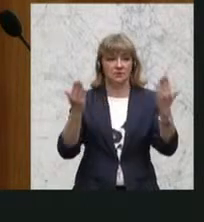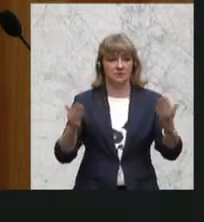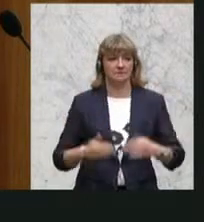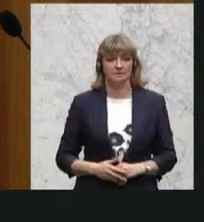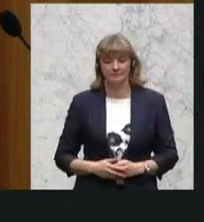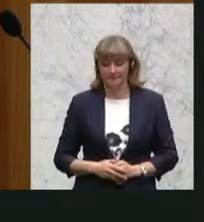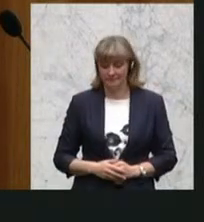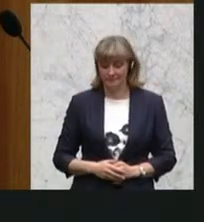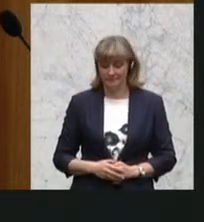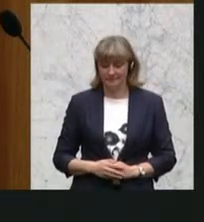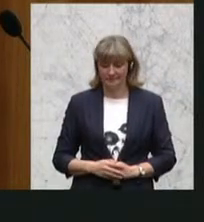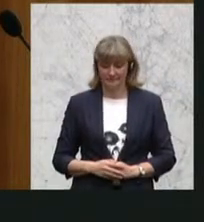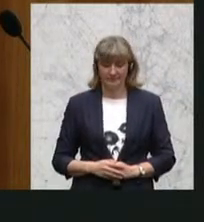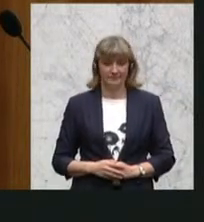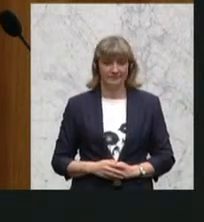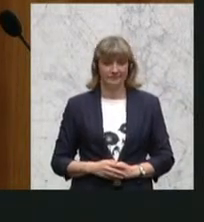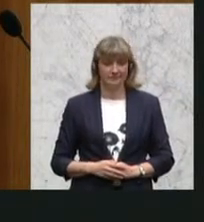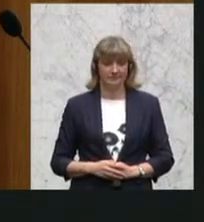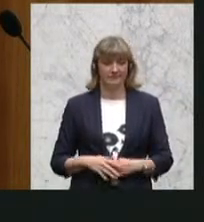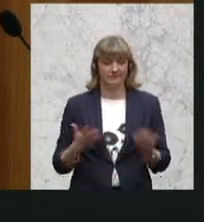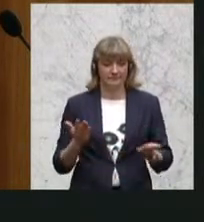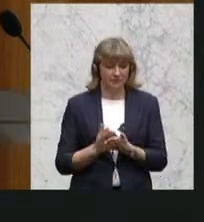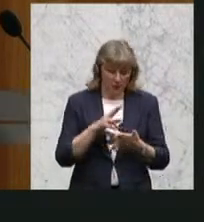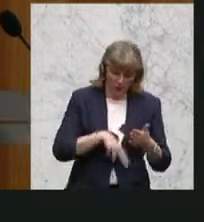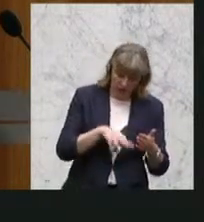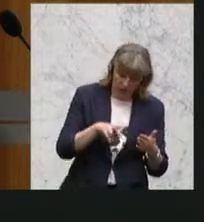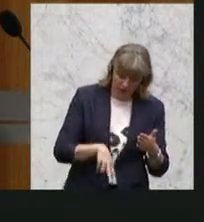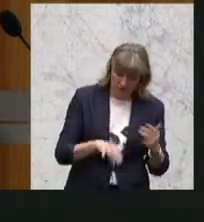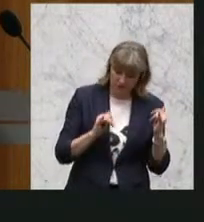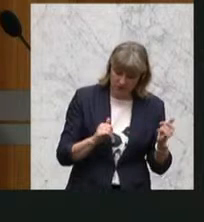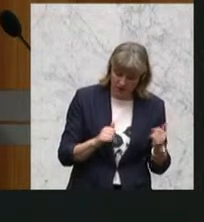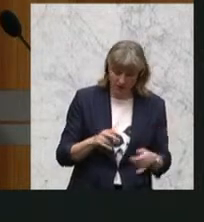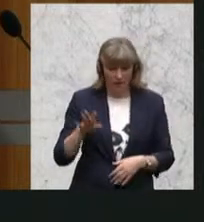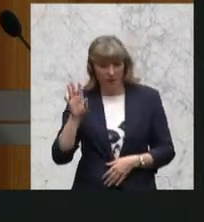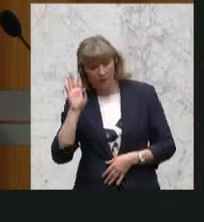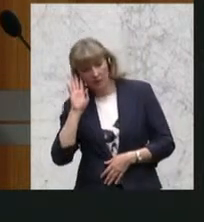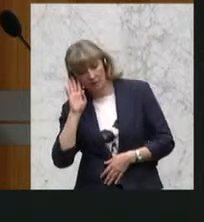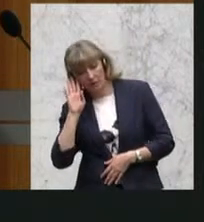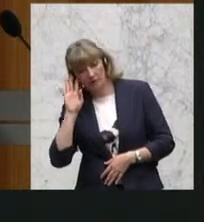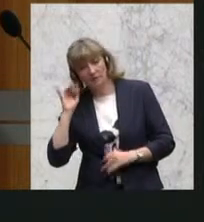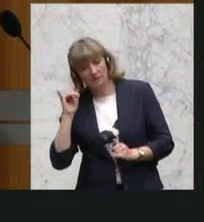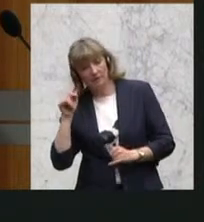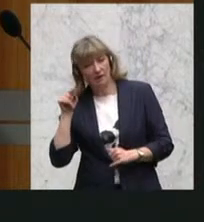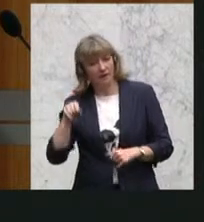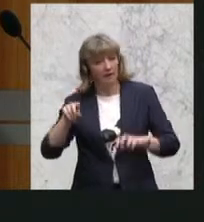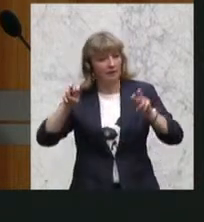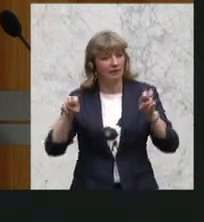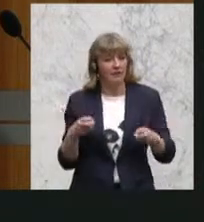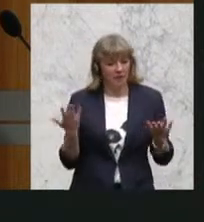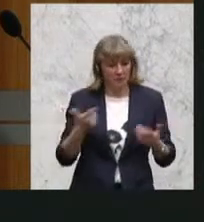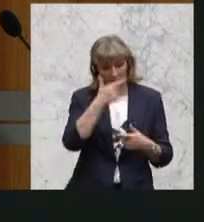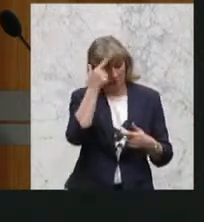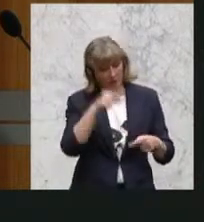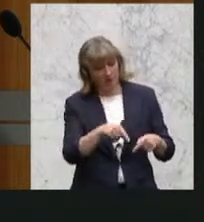man liest und hört immer wieder von Menschen, die den